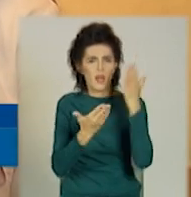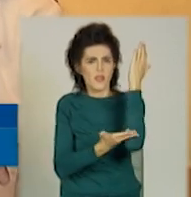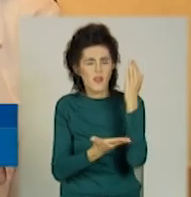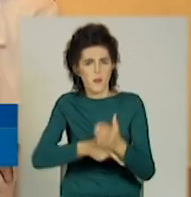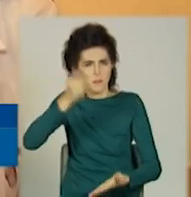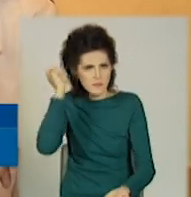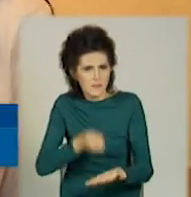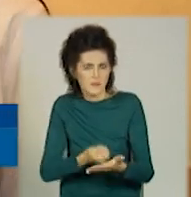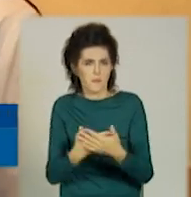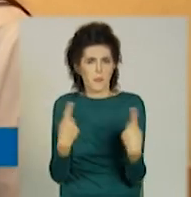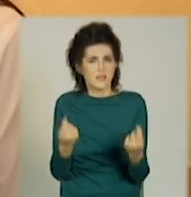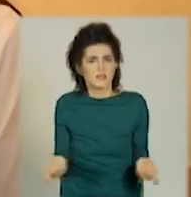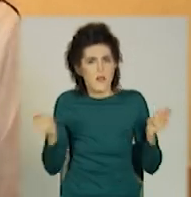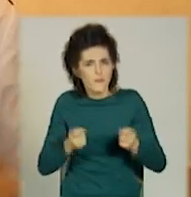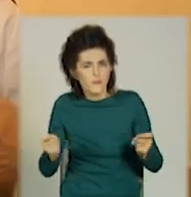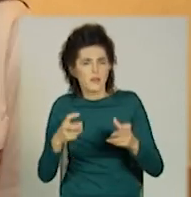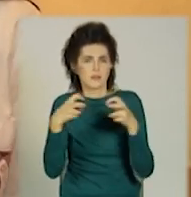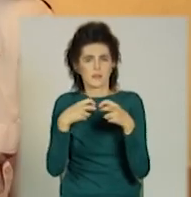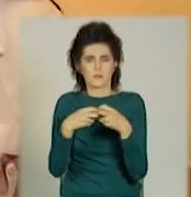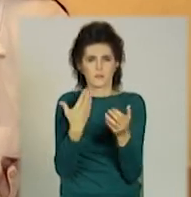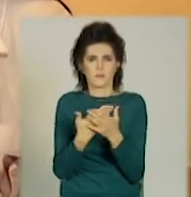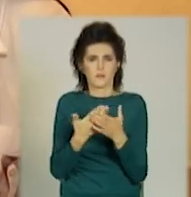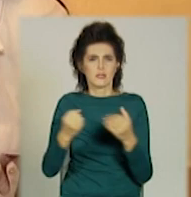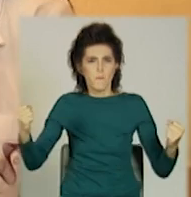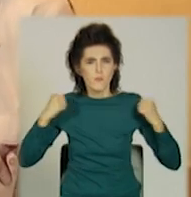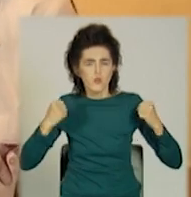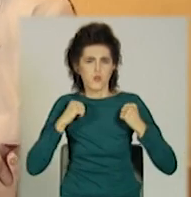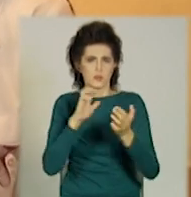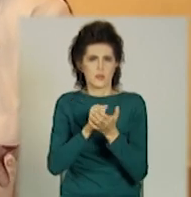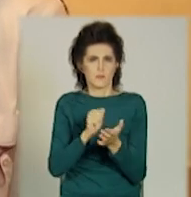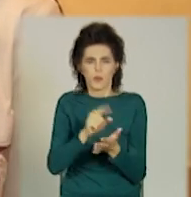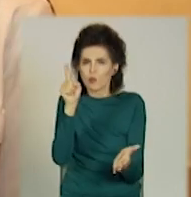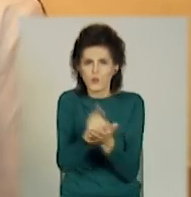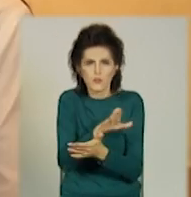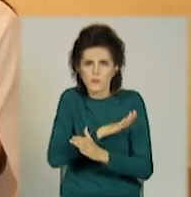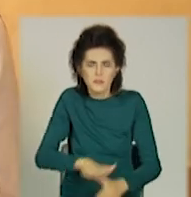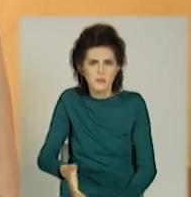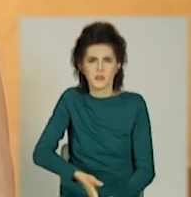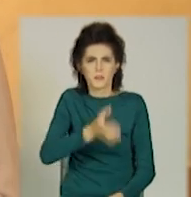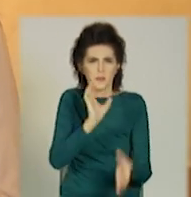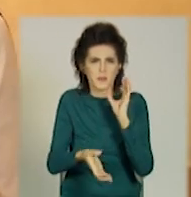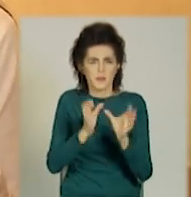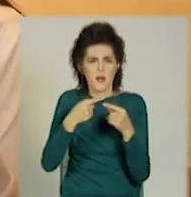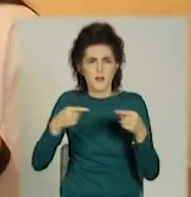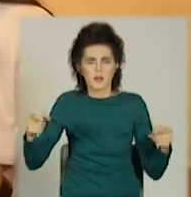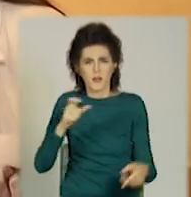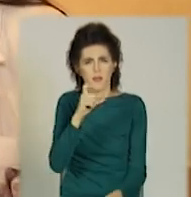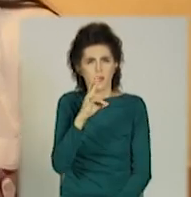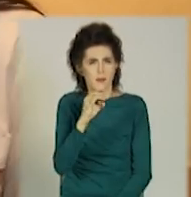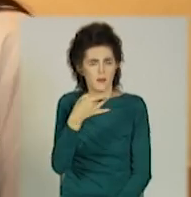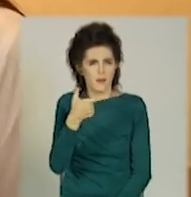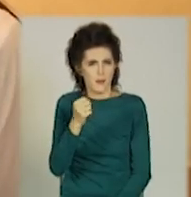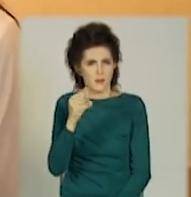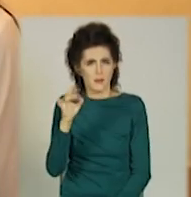скакалку, попригайте. Я навіть пацієнтам кажу, отожміться від полу, дайте фізичну нагрузку. Дуже добре знімає ту ж усталость